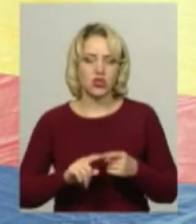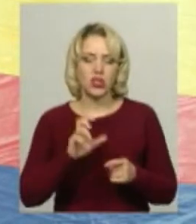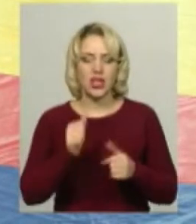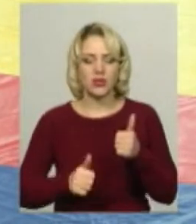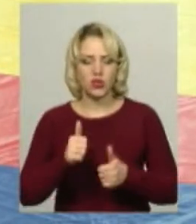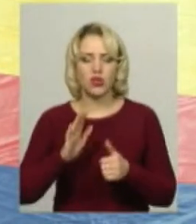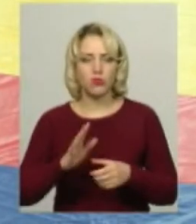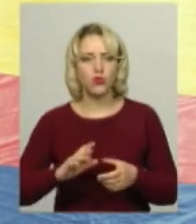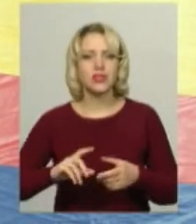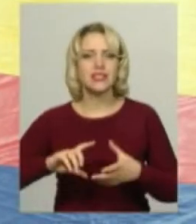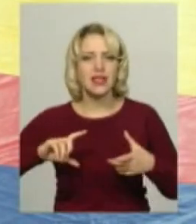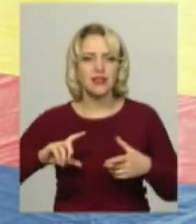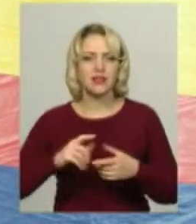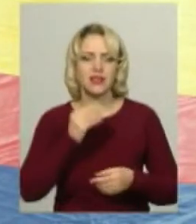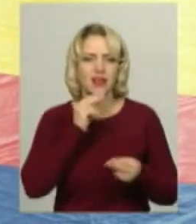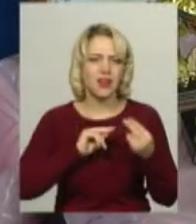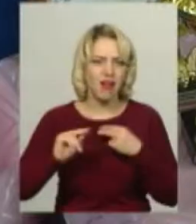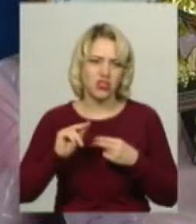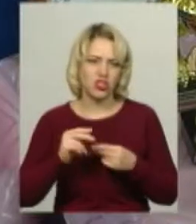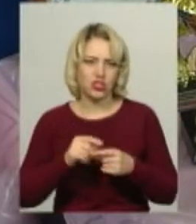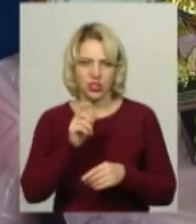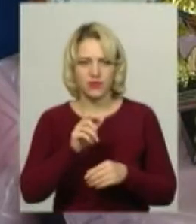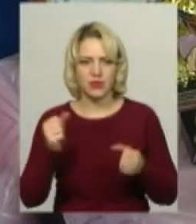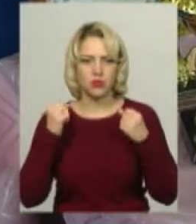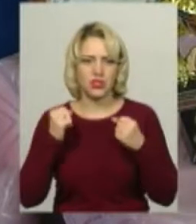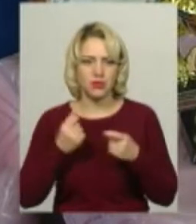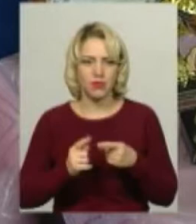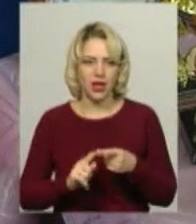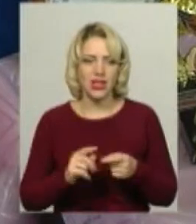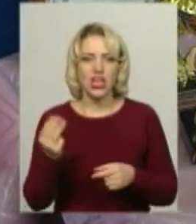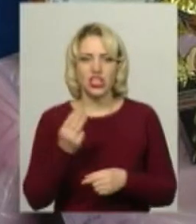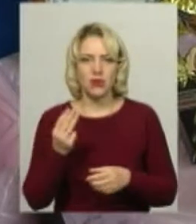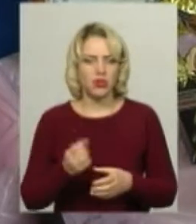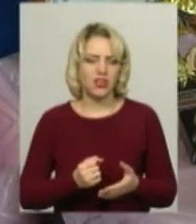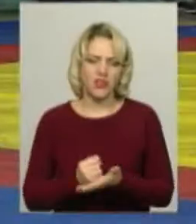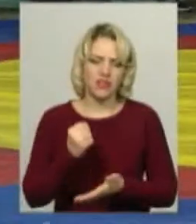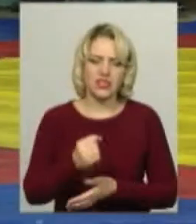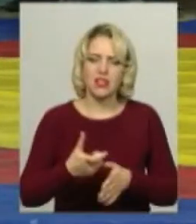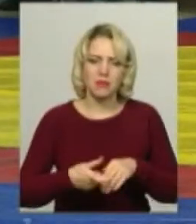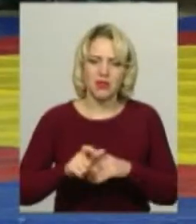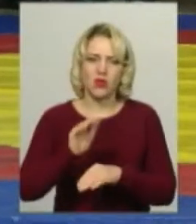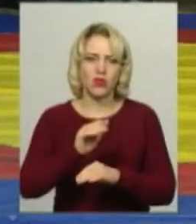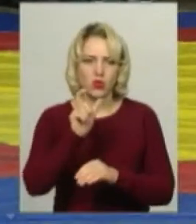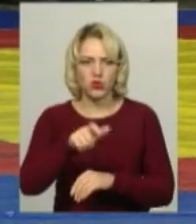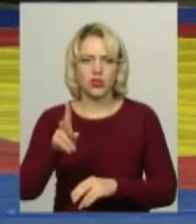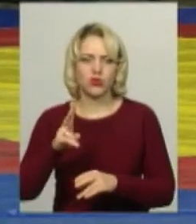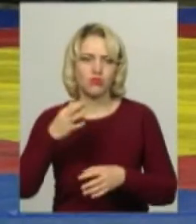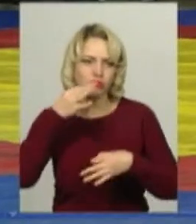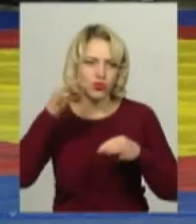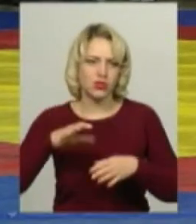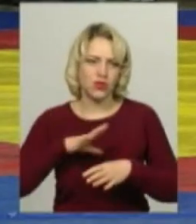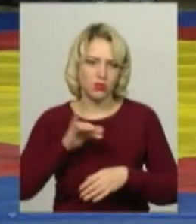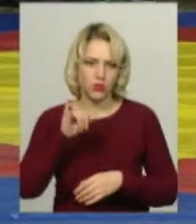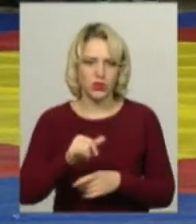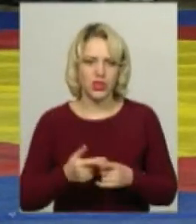змагатимуться кращі самбісти провідних шкіл бойового самбо України. Шепетівка виставила максимальну кількість юнаків, щоб ті набували досвіду. За словами